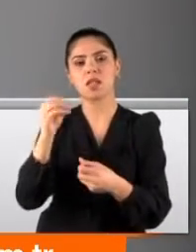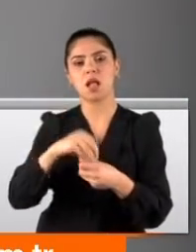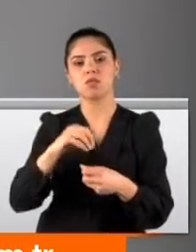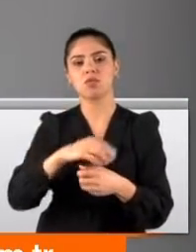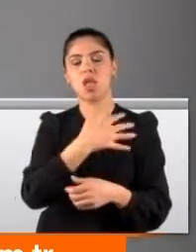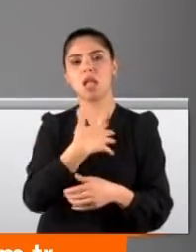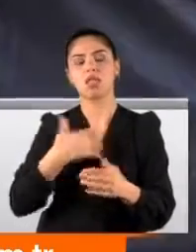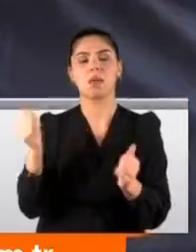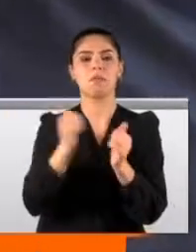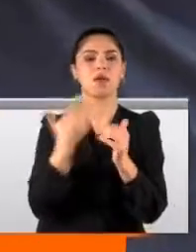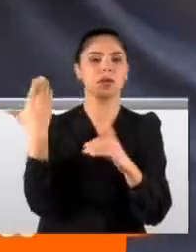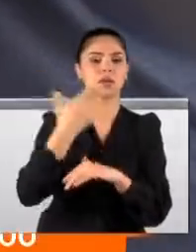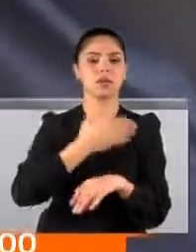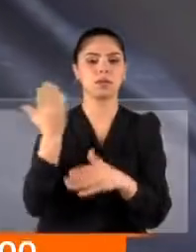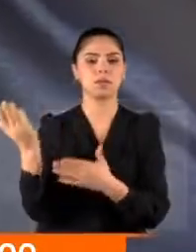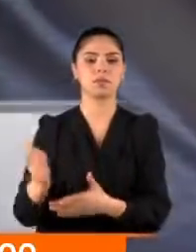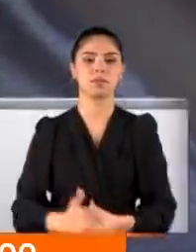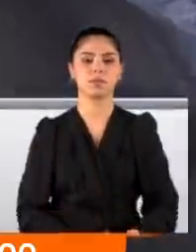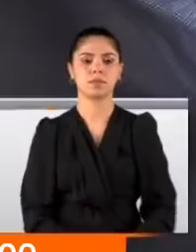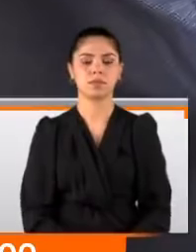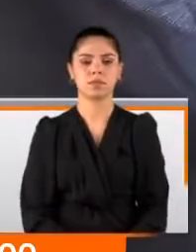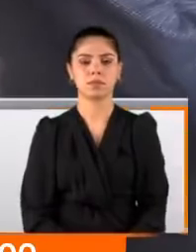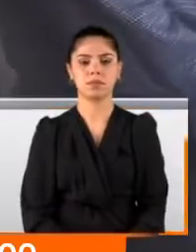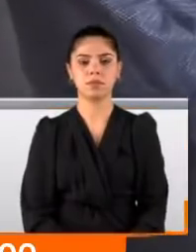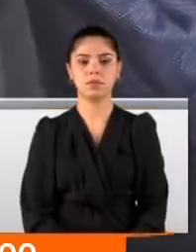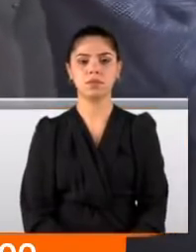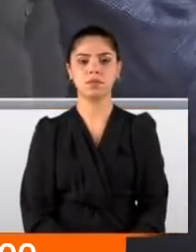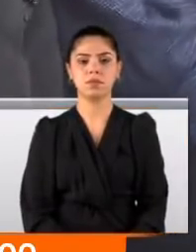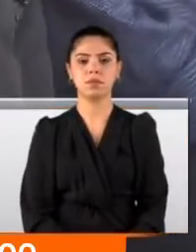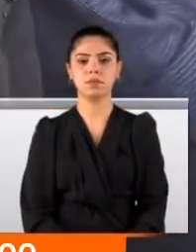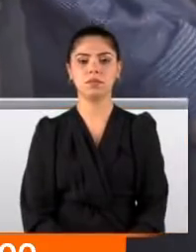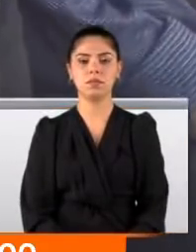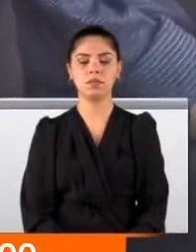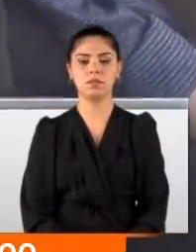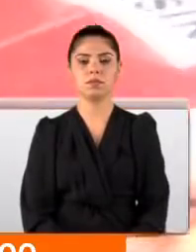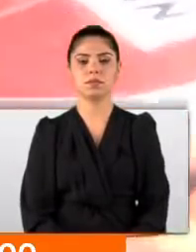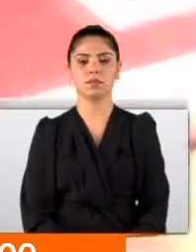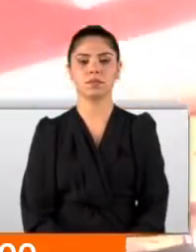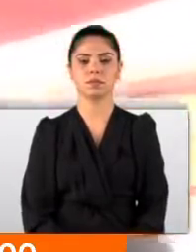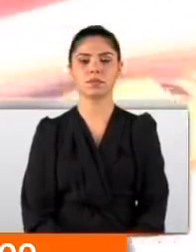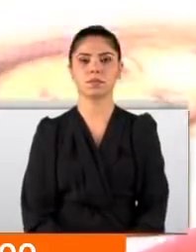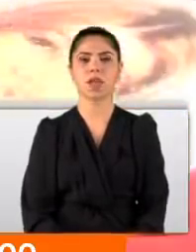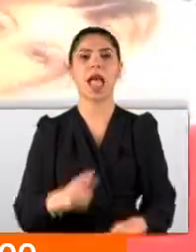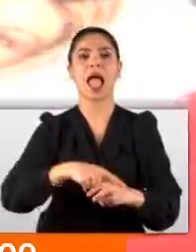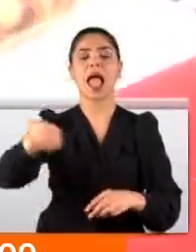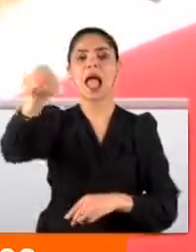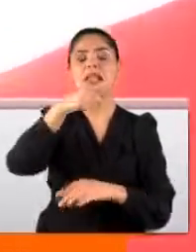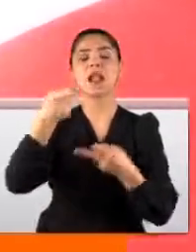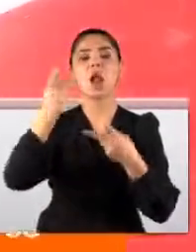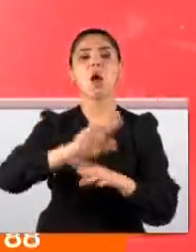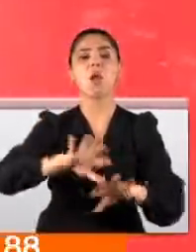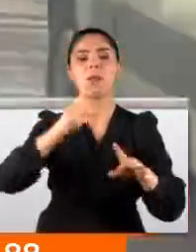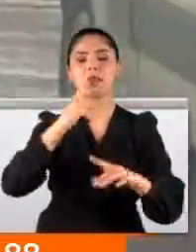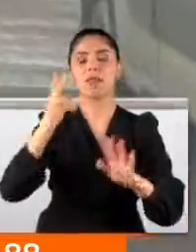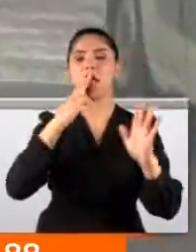yaşlı annenin yanındaydı. İnsanlık dışı bir olay bu. Ben her gün evimde birazdan geçiyorum onu. Esra'lar ölmesin yazılı afişler